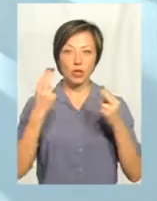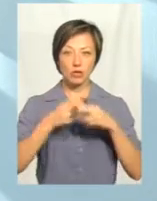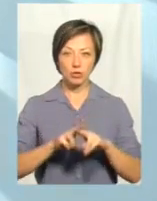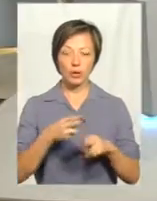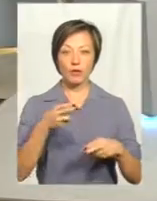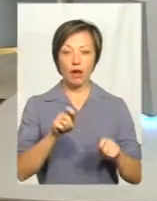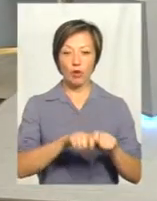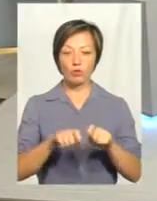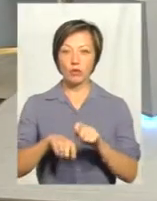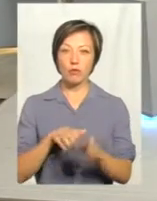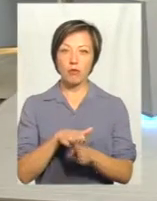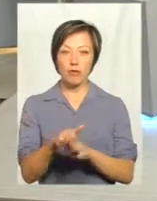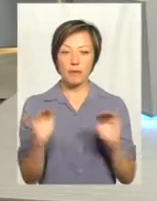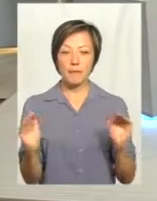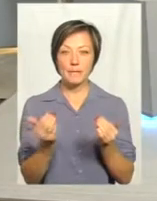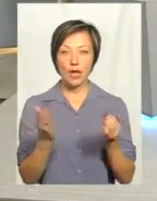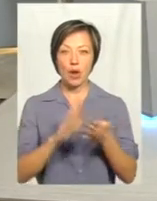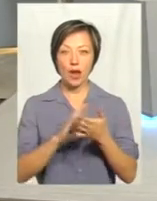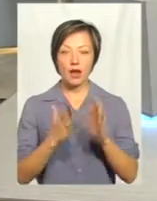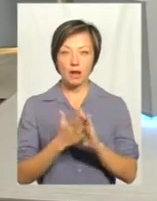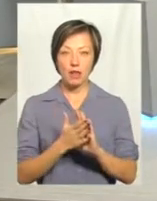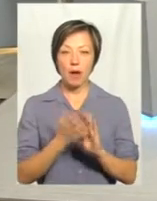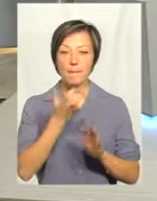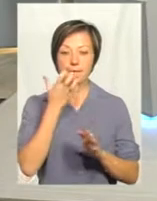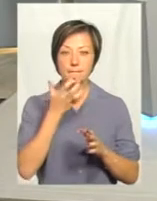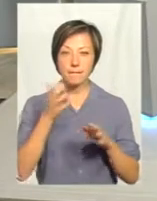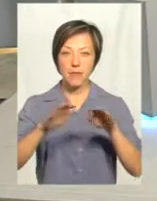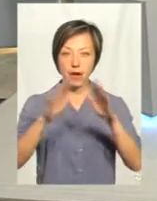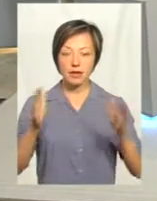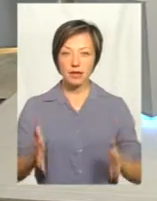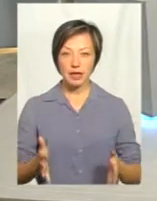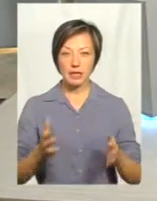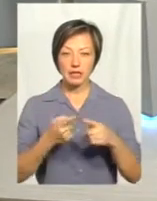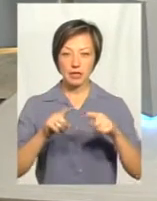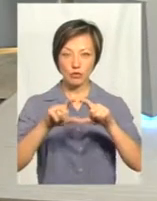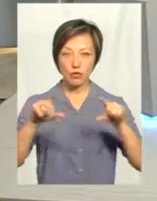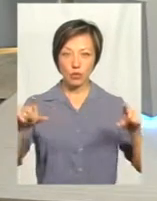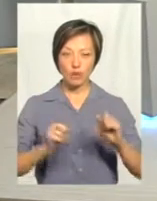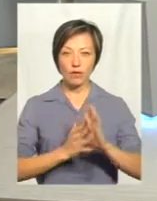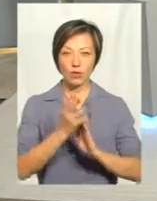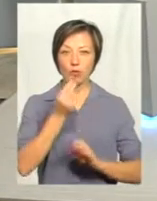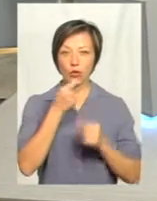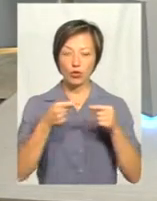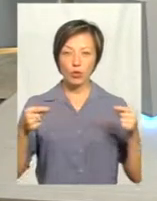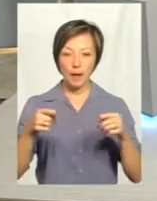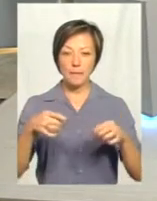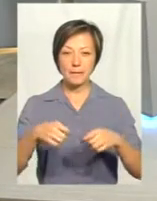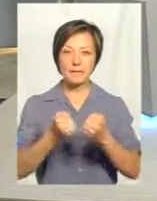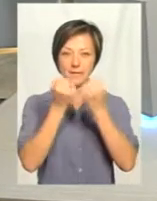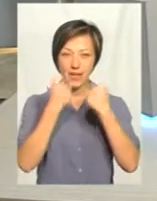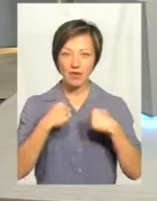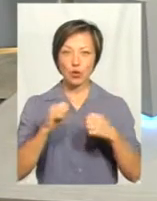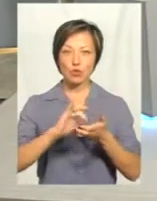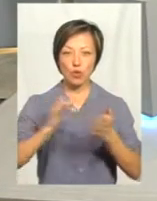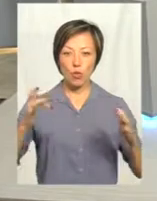контролюється повністю мікроклімат самої теплиці. Парники – це є споруда, в якій вирощується продукція, яка накрита плівкою або стіклом,